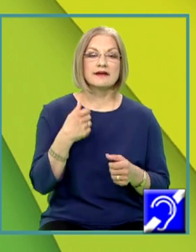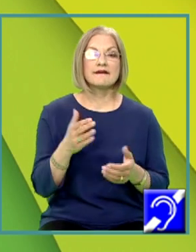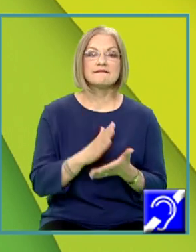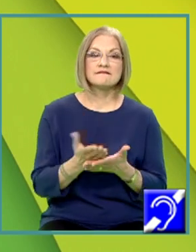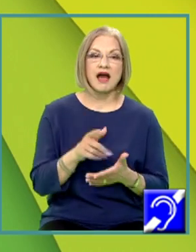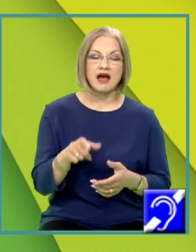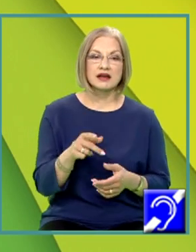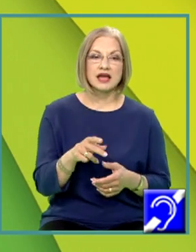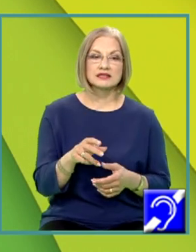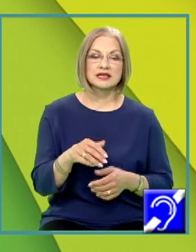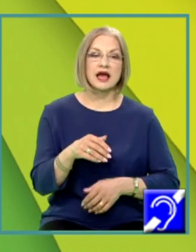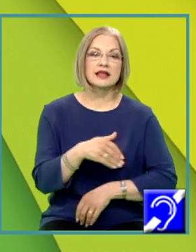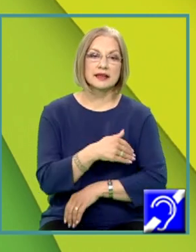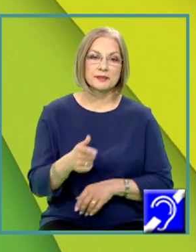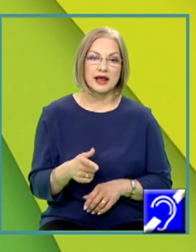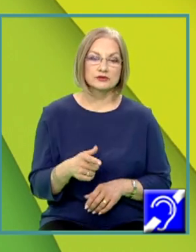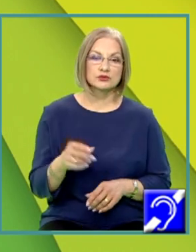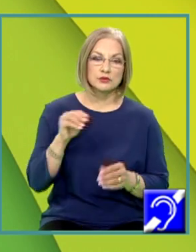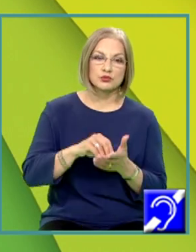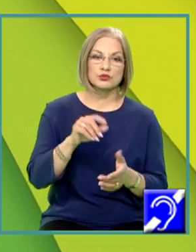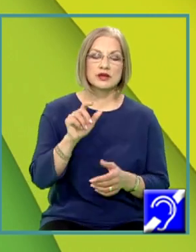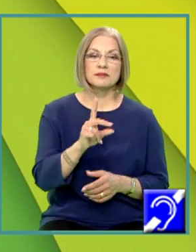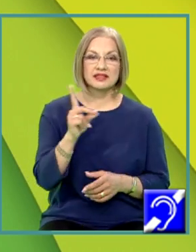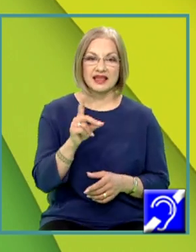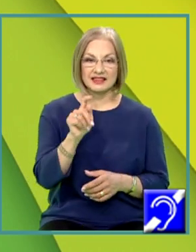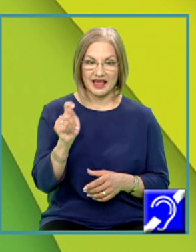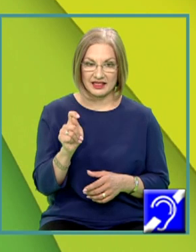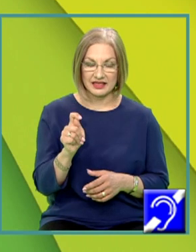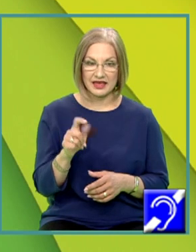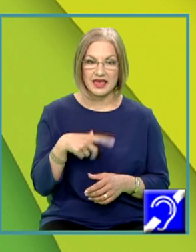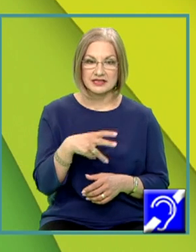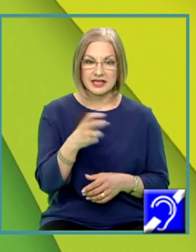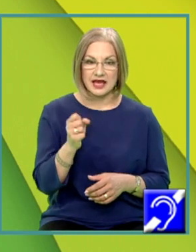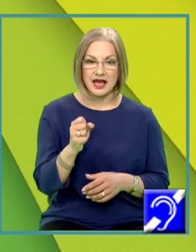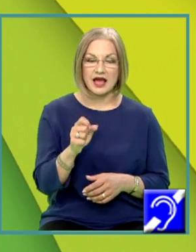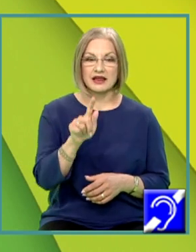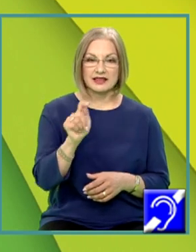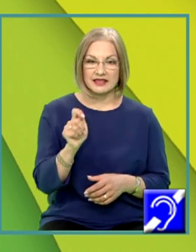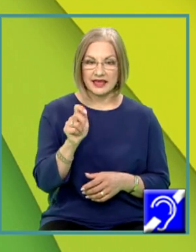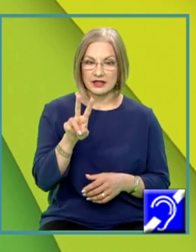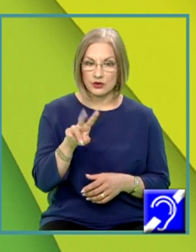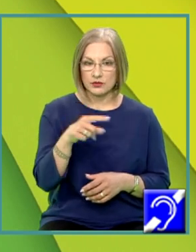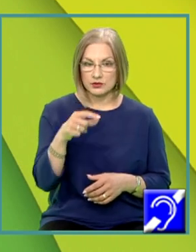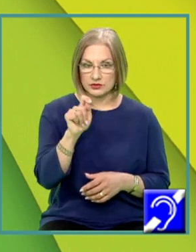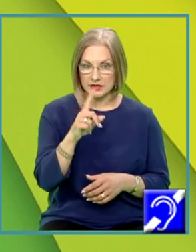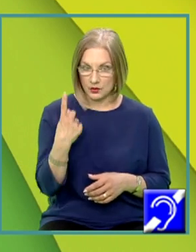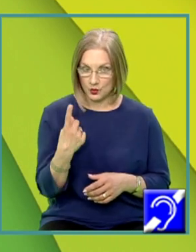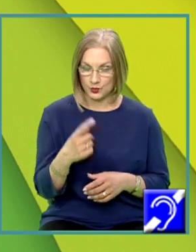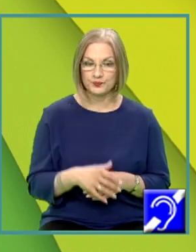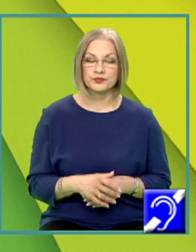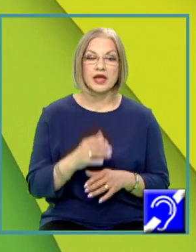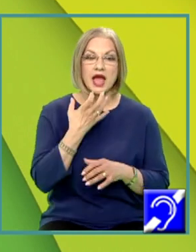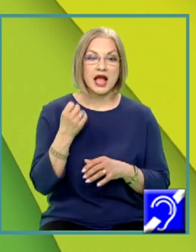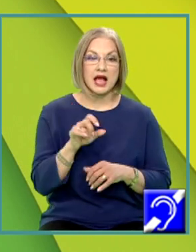temperaturii o notăm cu delta T și este egală cu T2 minus T1. Căldura